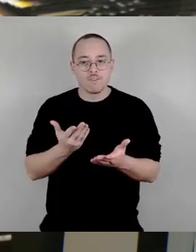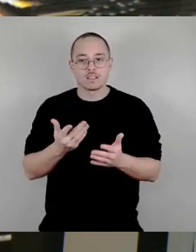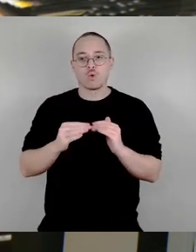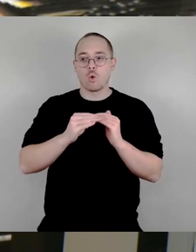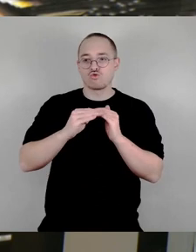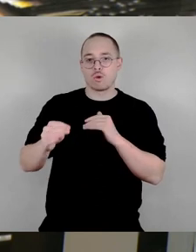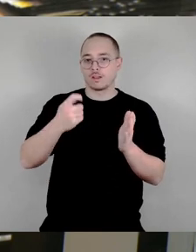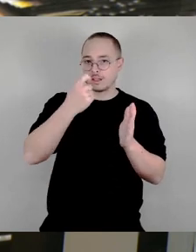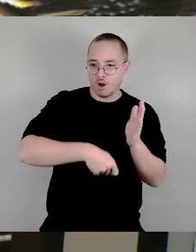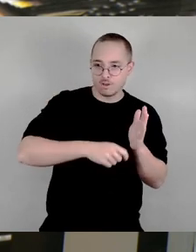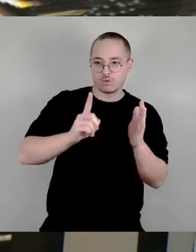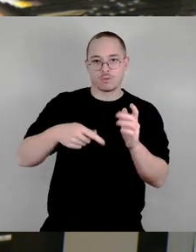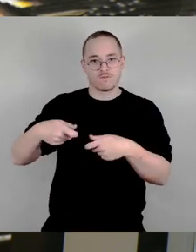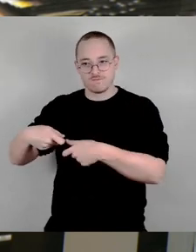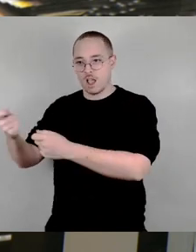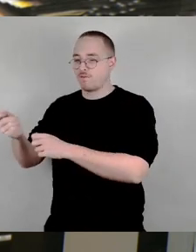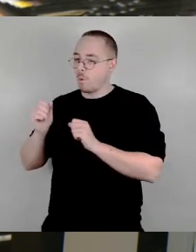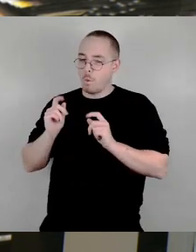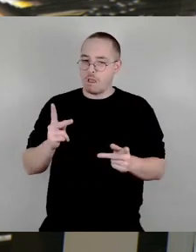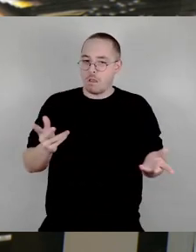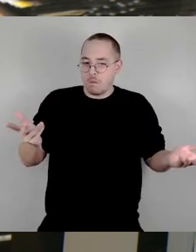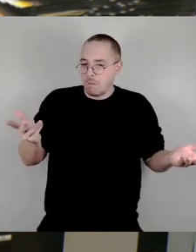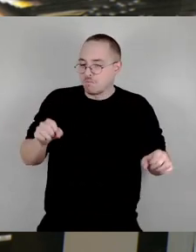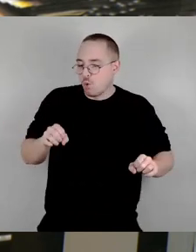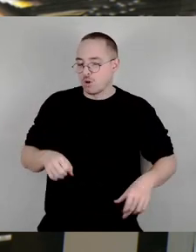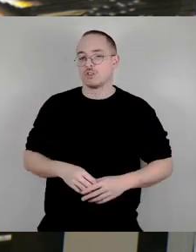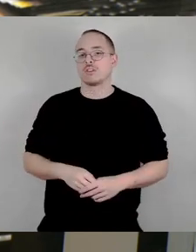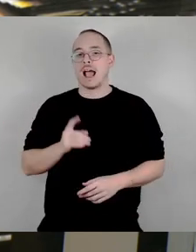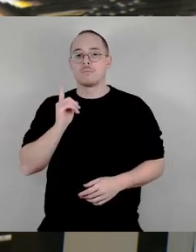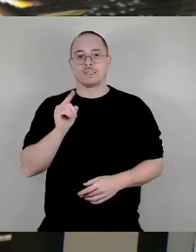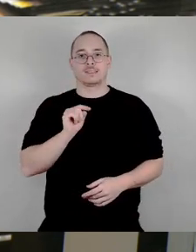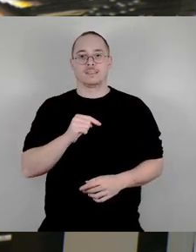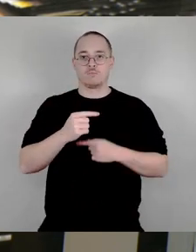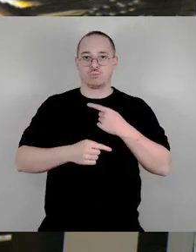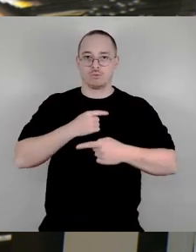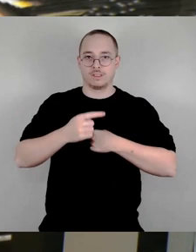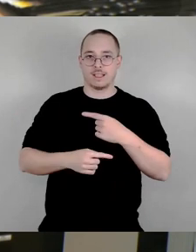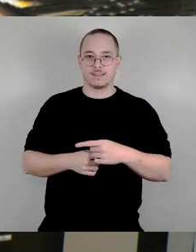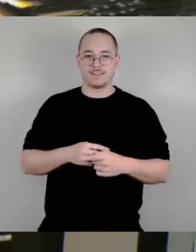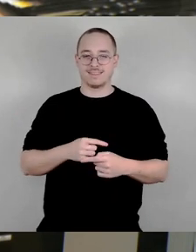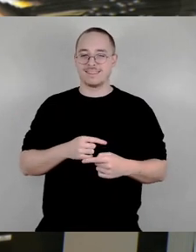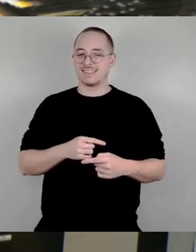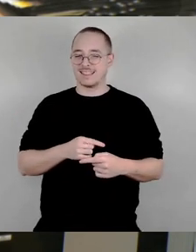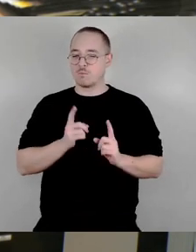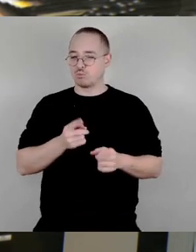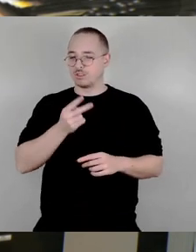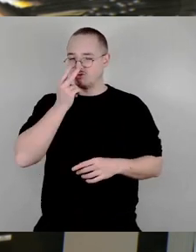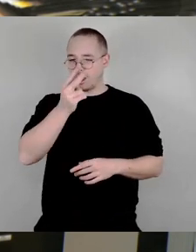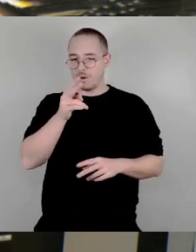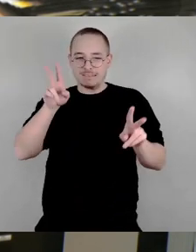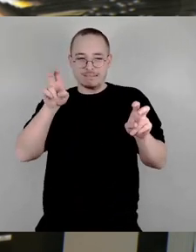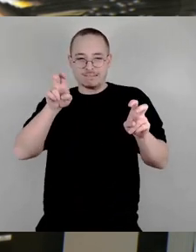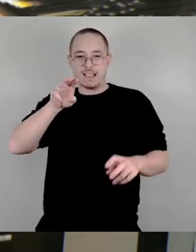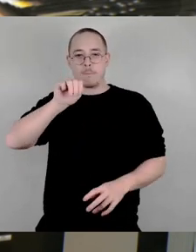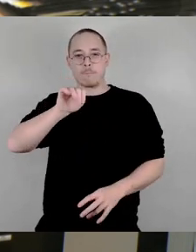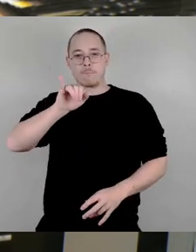Aber dieser Prozess ist hier durchaus auch aus dem Prinzip der sogenannten Mitmachfalle kritisch zu sehen, dass in der Tat diese Dinge